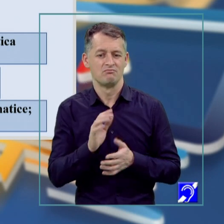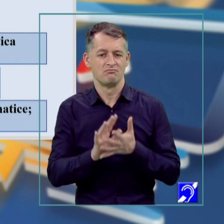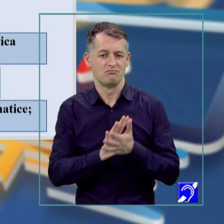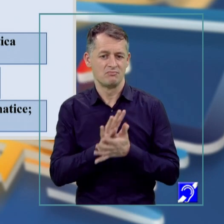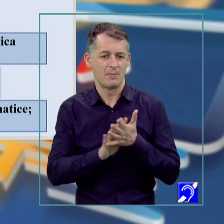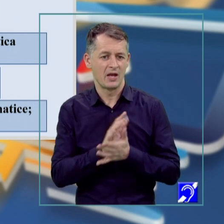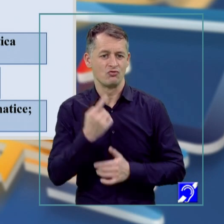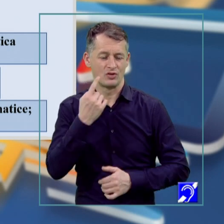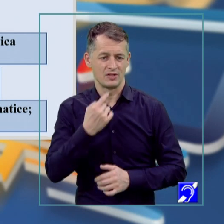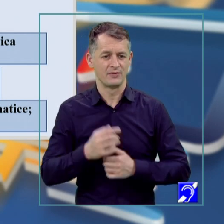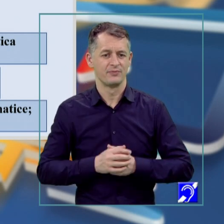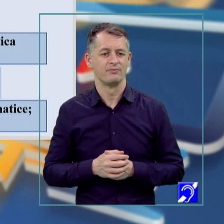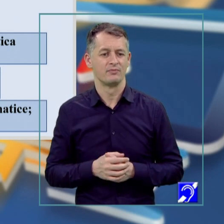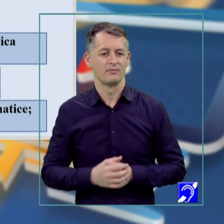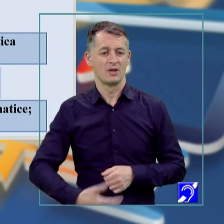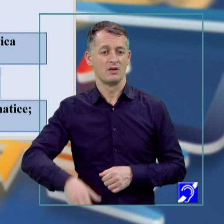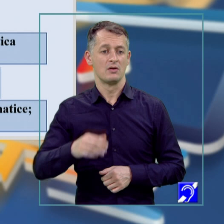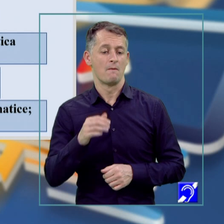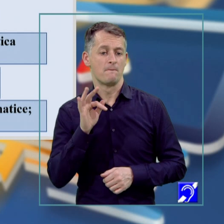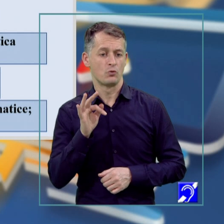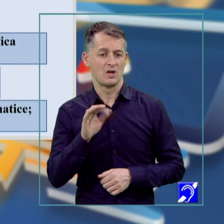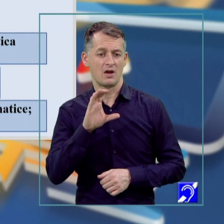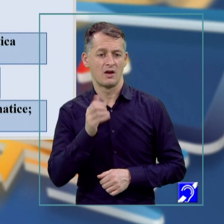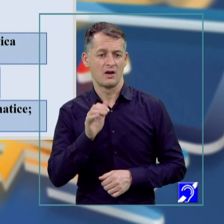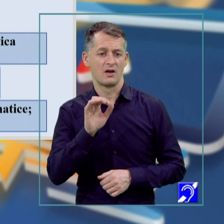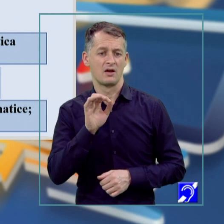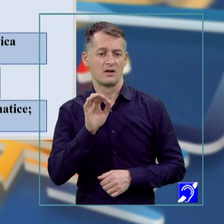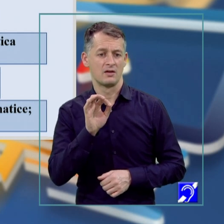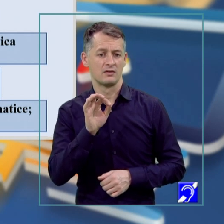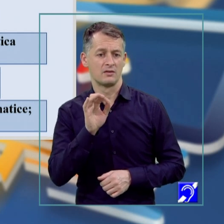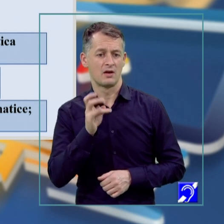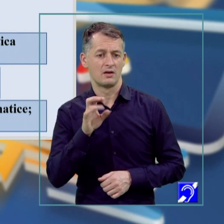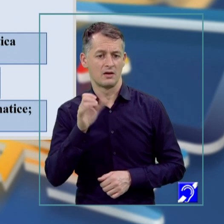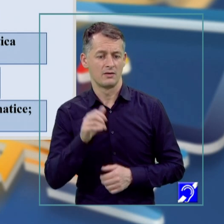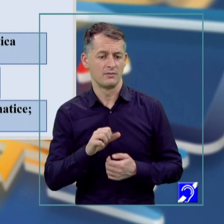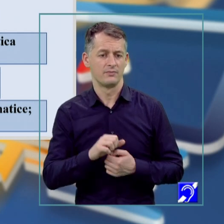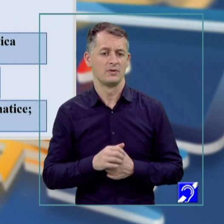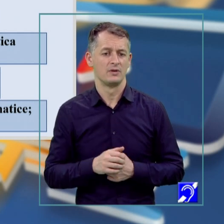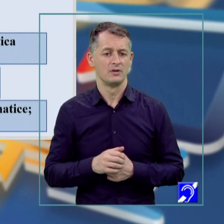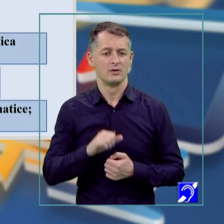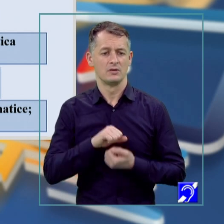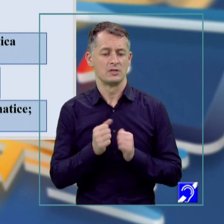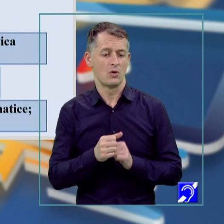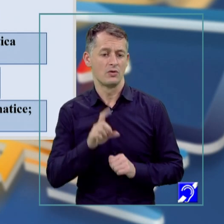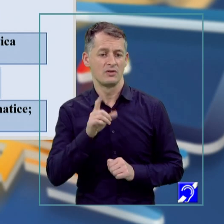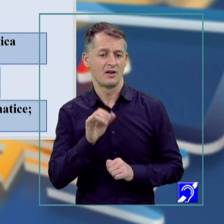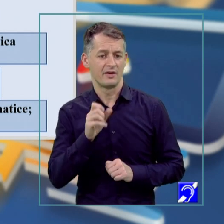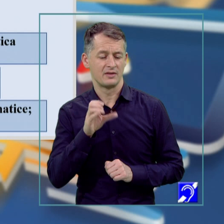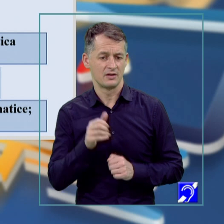catarhică este cea de descărcare prin vorbire, iar cea dialectică este cea de rezolvarea conflictelor